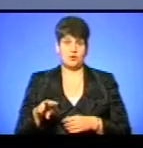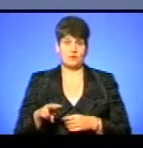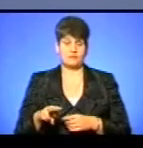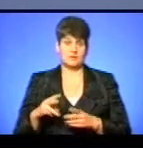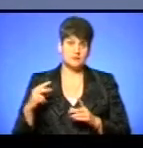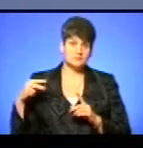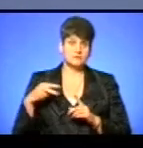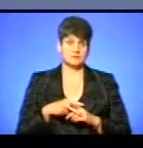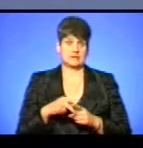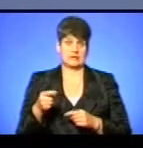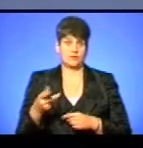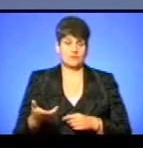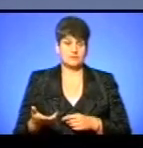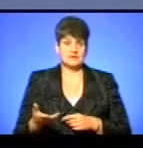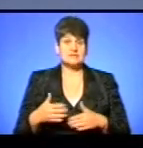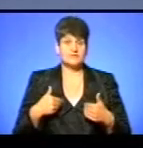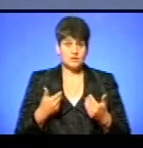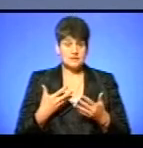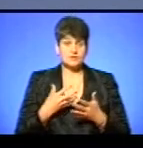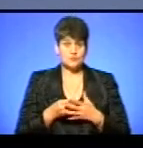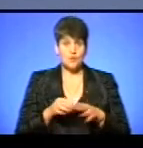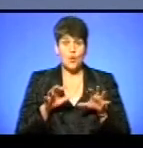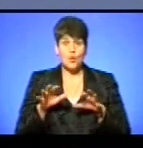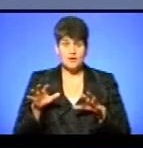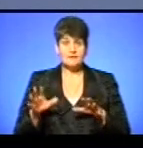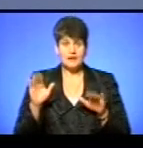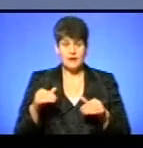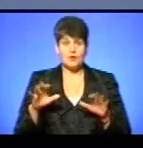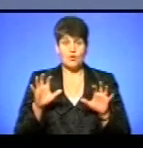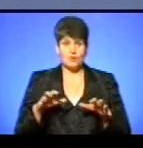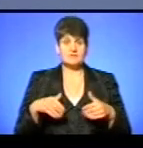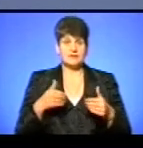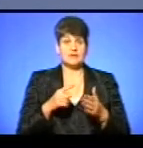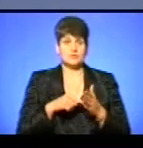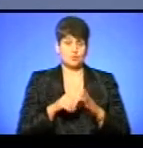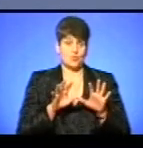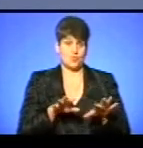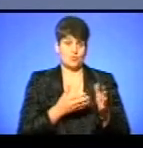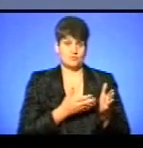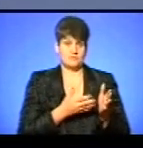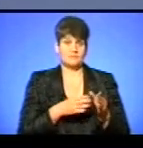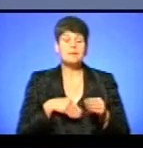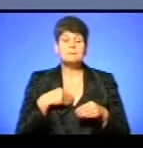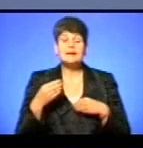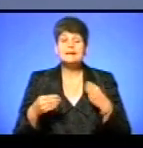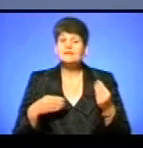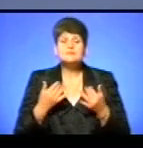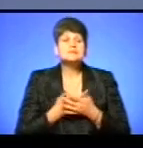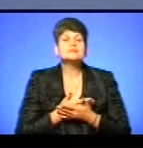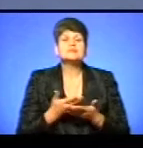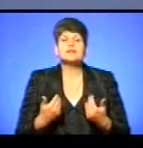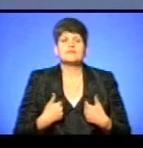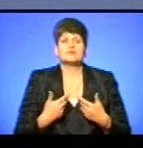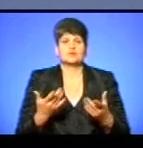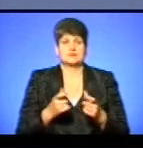Тернополя. Тому в мене просьба, зверніться до своїх голів. Найголови звернуться на ім'я міської голови. Ми видавемо, скільки ви хочете тих